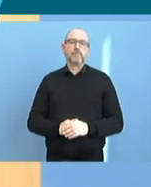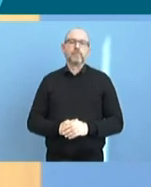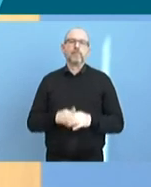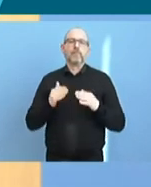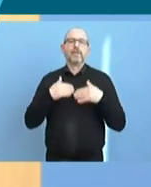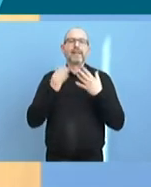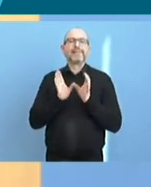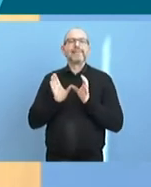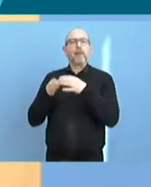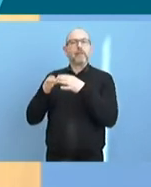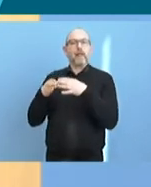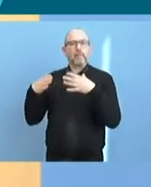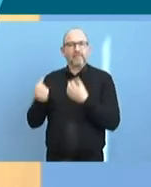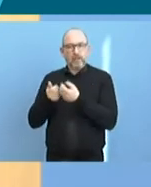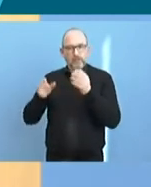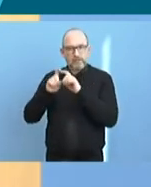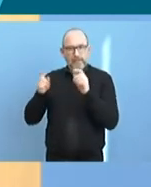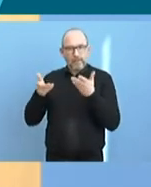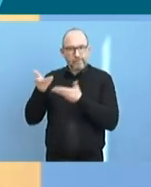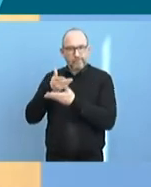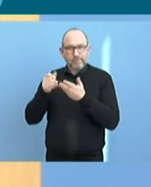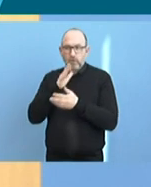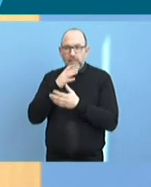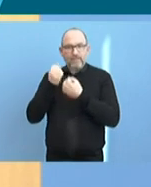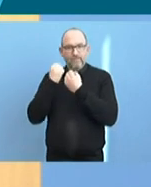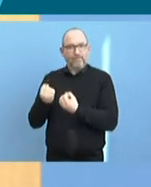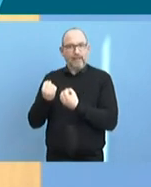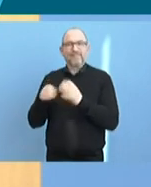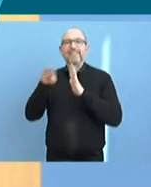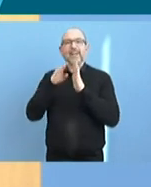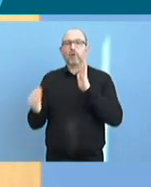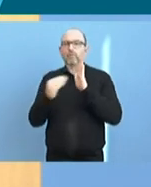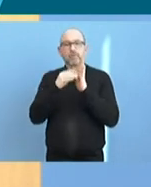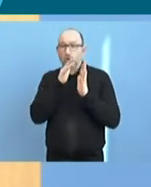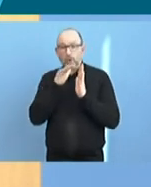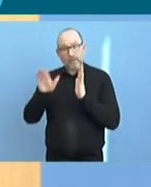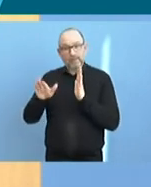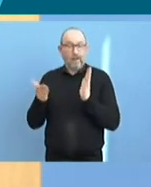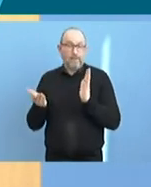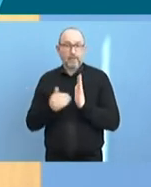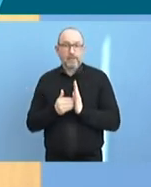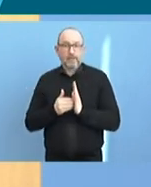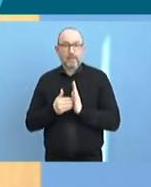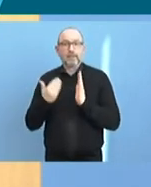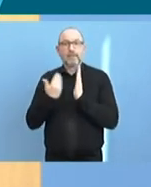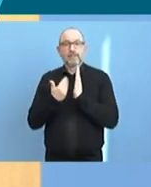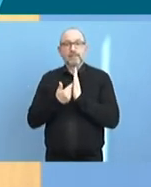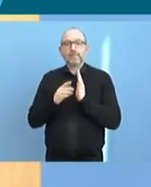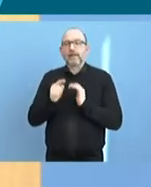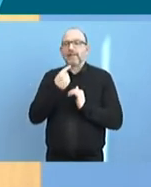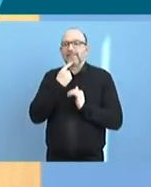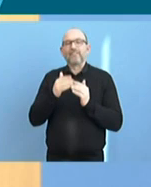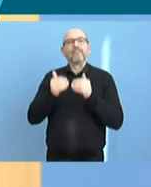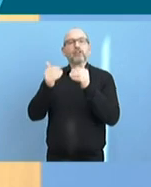Die Kabinettsbefassung stand ja bislang noch nie fest. Also es war bislang noch nie auf der Tagesordnung des Kabinetts. Insofern kann man jetzt auch aus meiner Sicht nicht davon sprechen, dass es